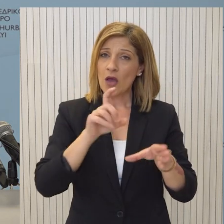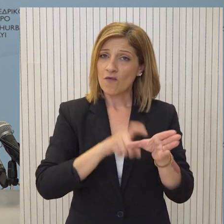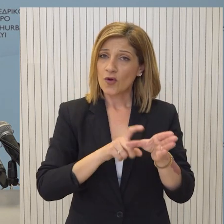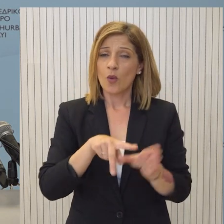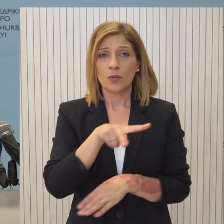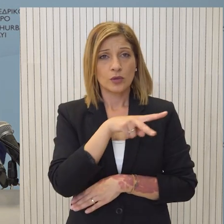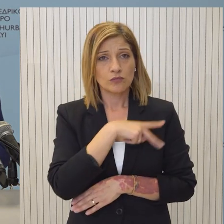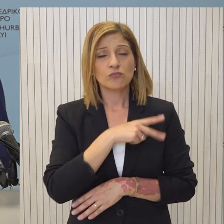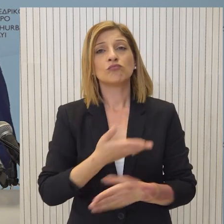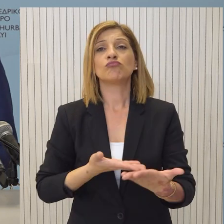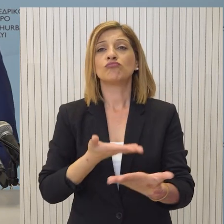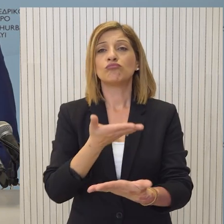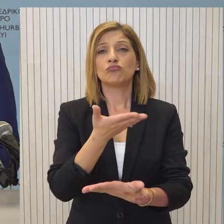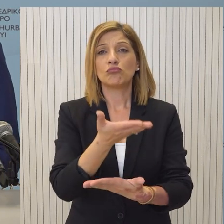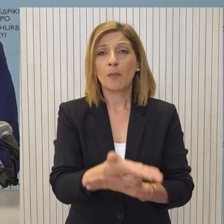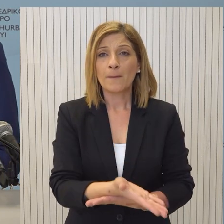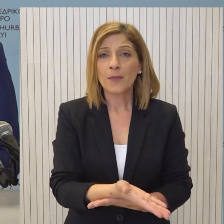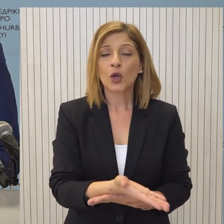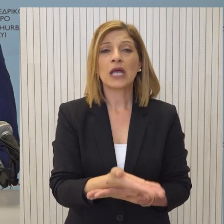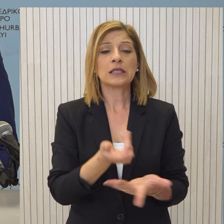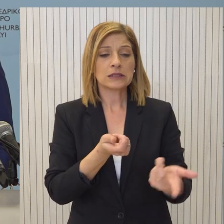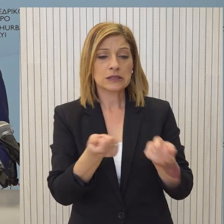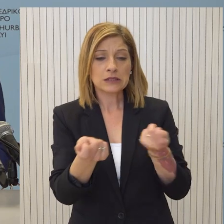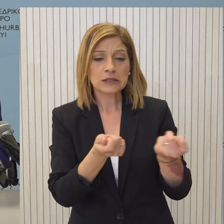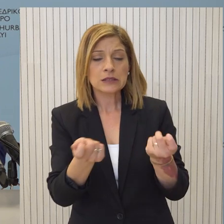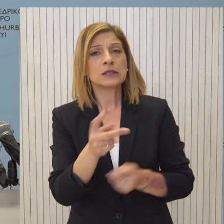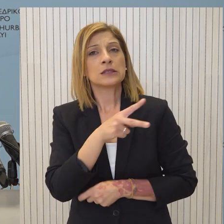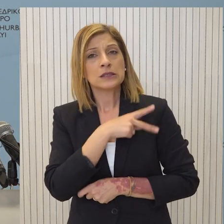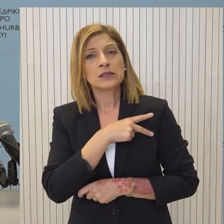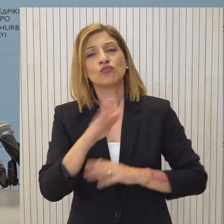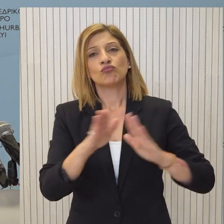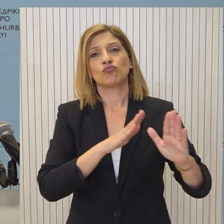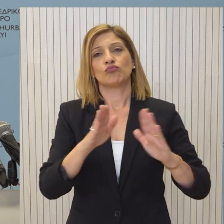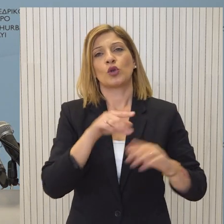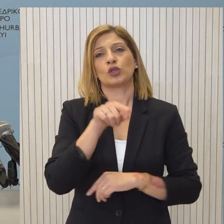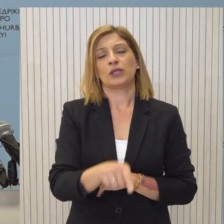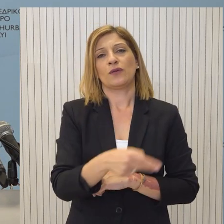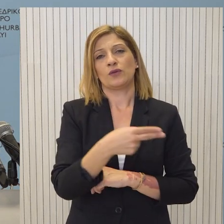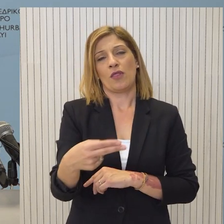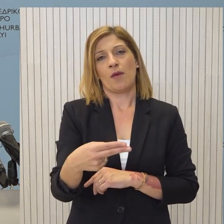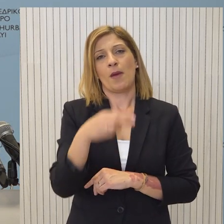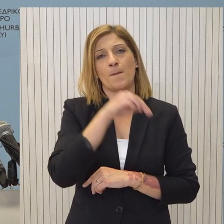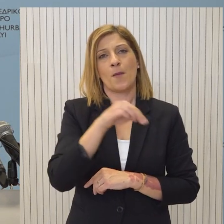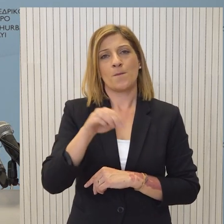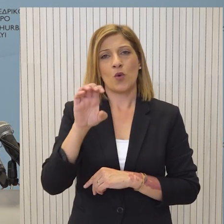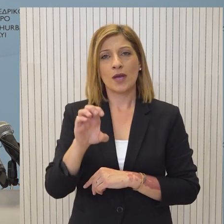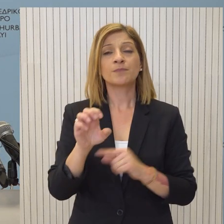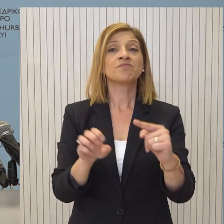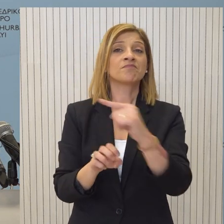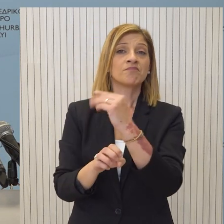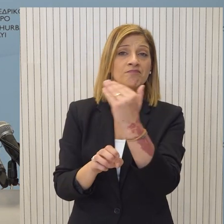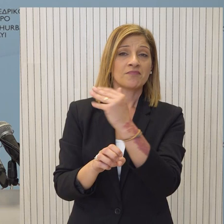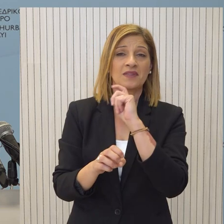συγκεκριμένες προτάσεις με πολύ συγκεκριμένες δικλείδες ασφαλείας να προστατεύει και να θωραγίζεται παραναμβάνω και τα μέσα μαζικής ενημέρωσης. Αν αυτόν